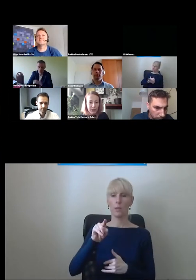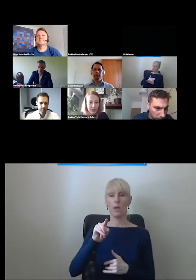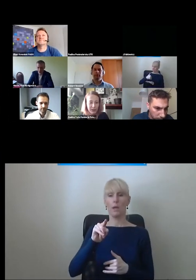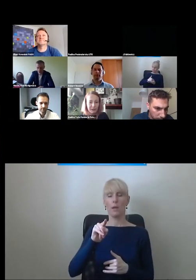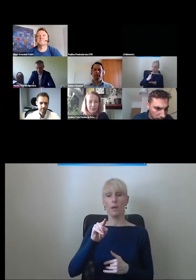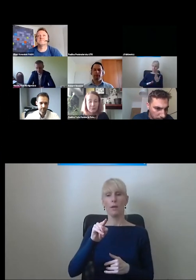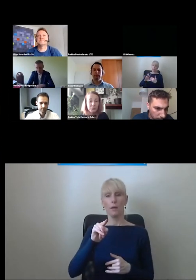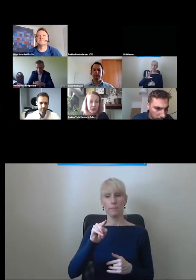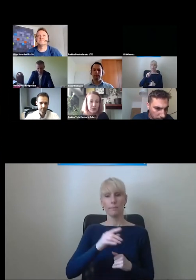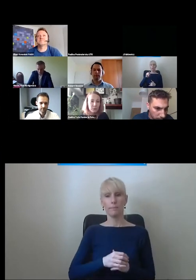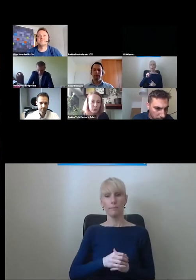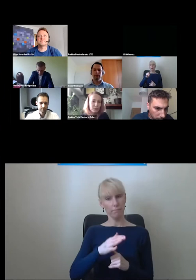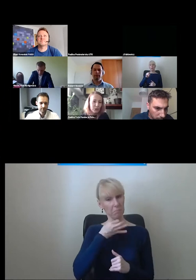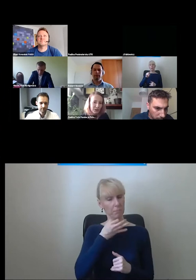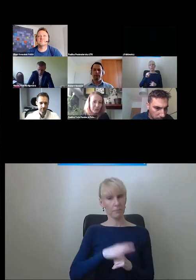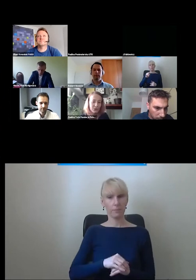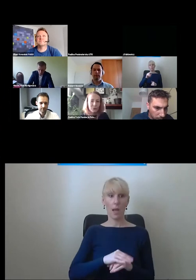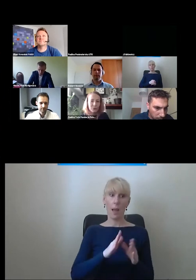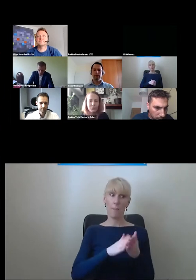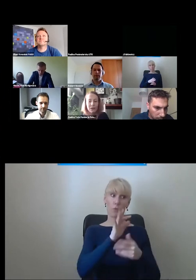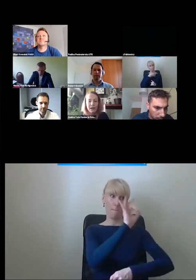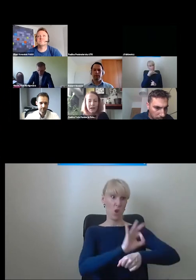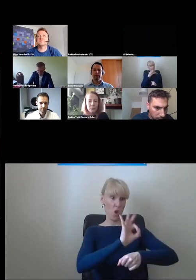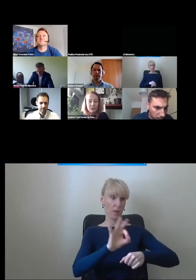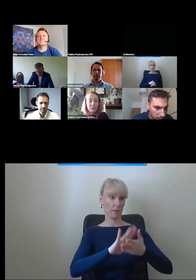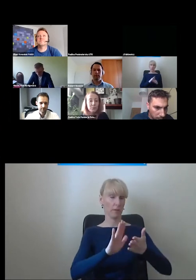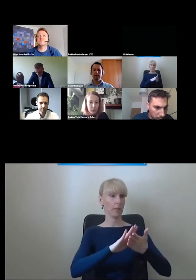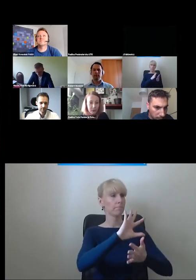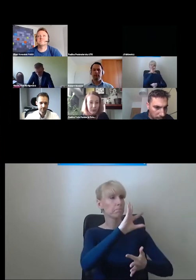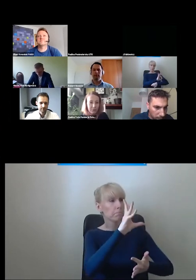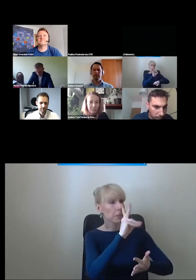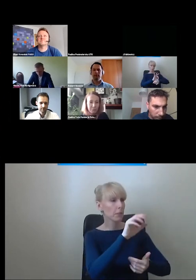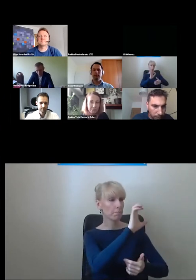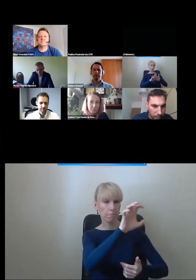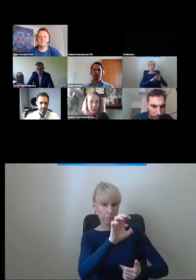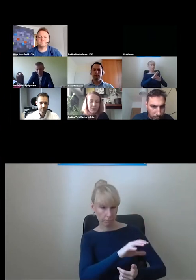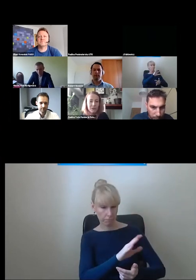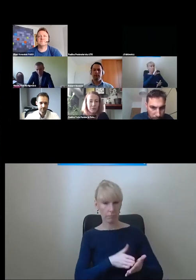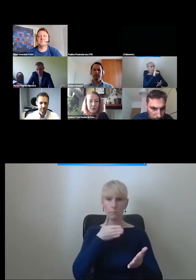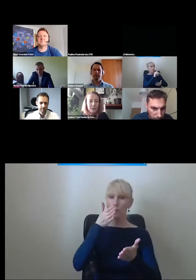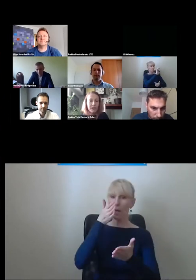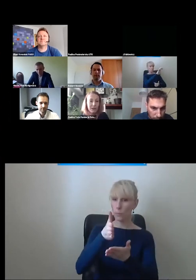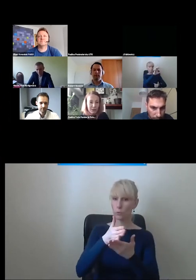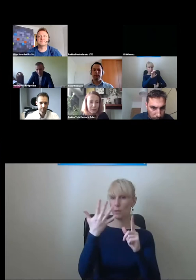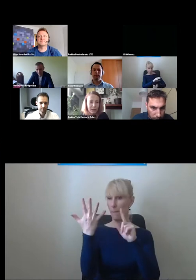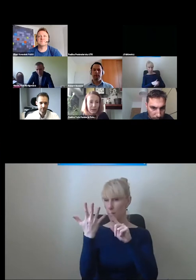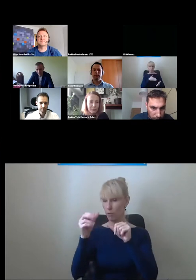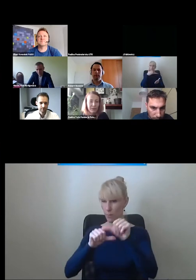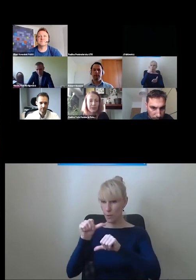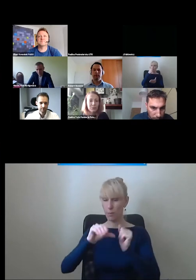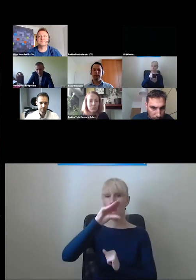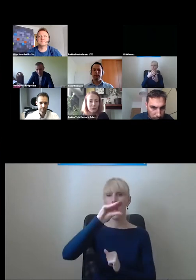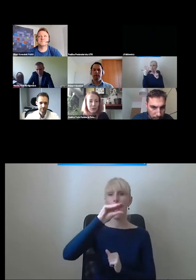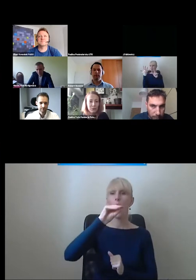pięknych na pierwszym, drugim, trzecim roku, a potem na piątym pojawia się przedmiot ergonomia,